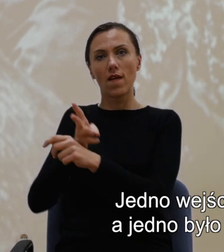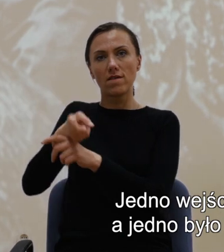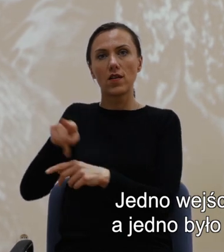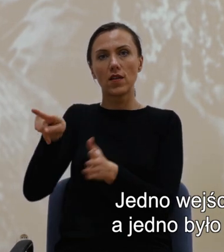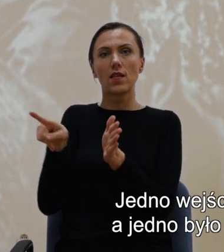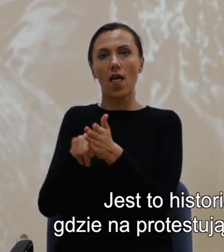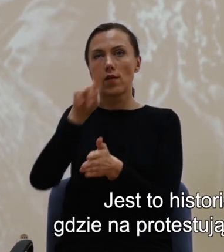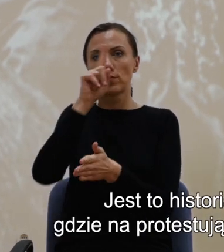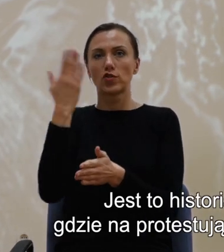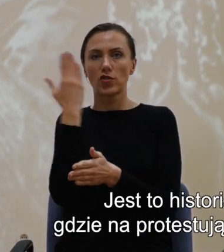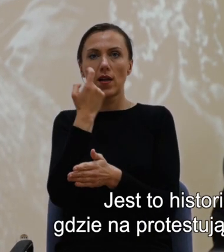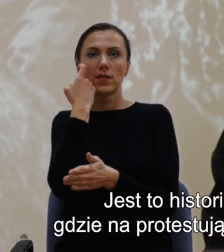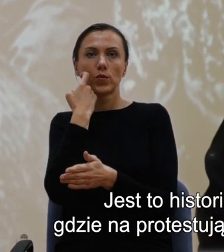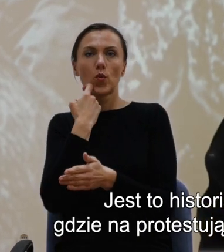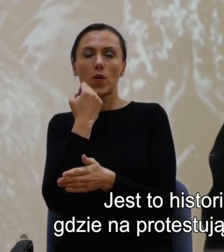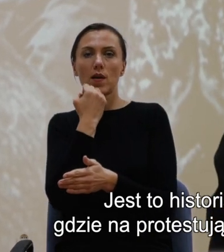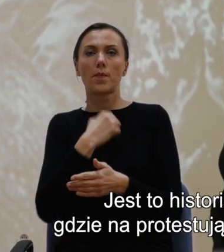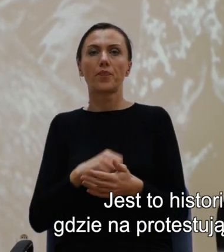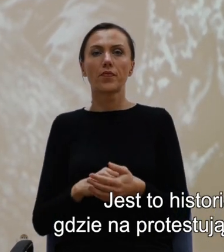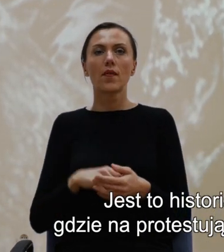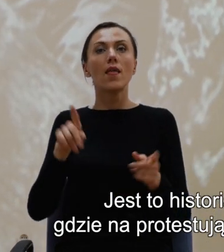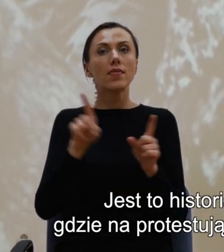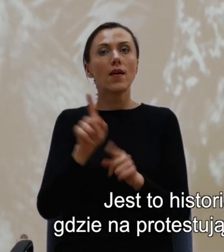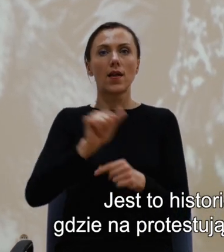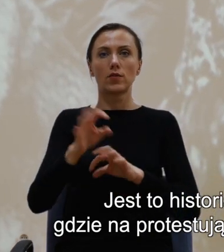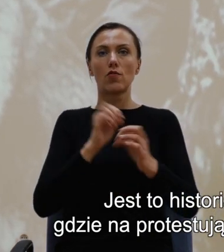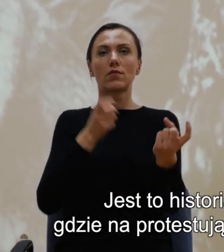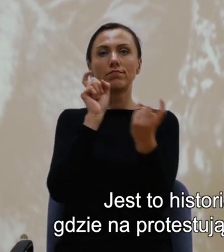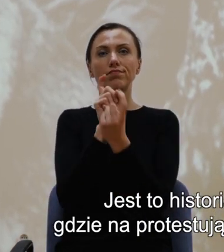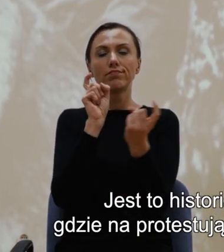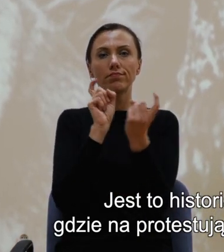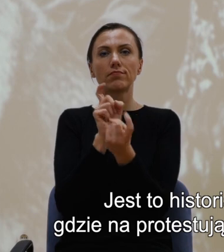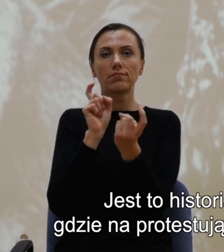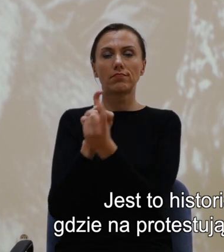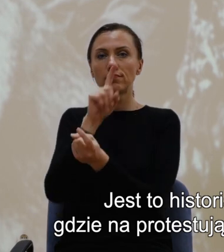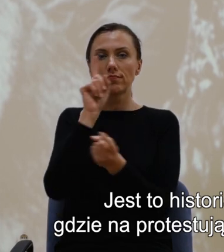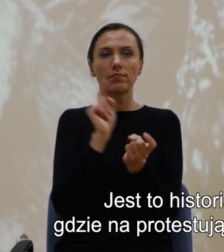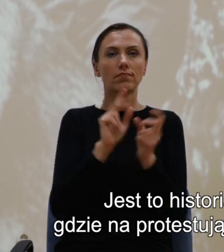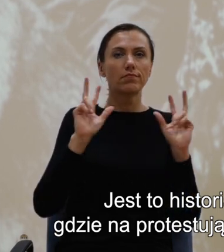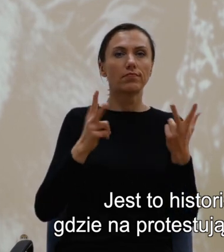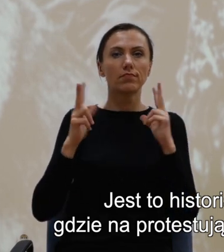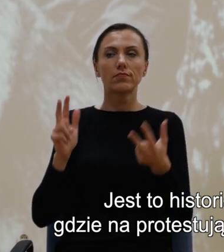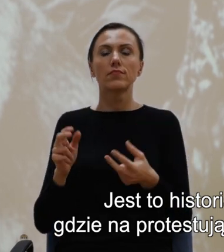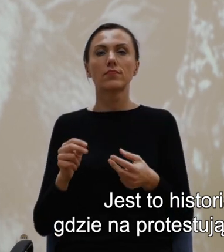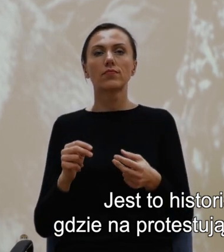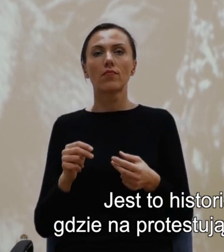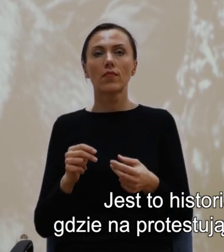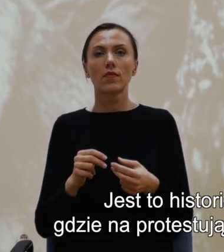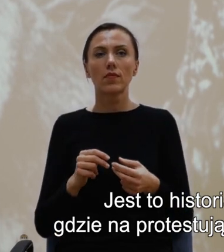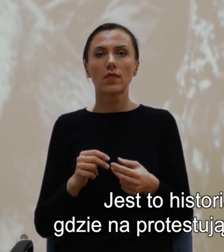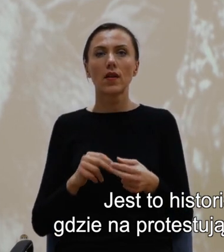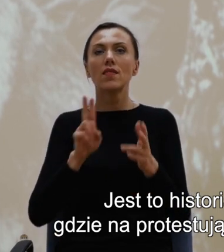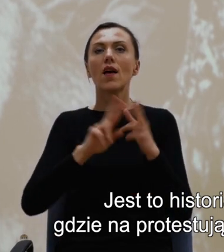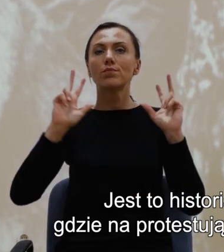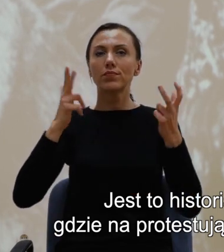Jest to historia też protestów, protestów w Birmingham, gdzie na protestujących spuszczone